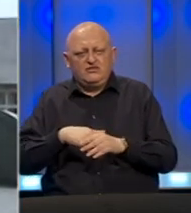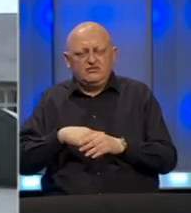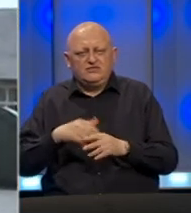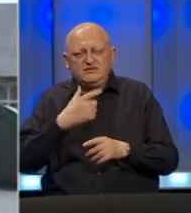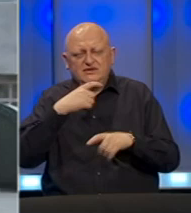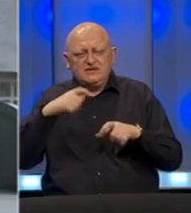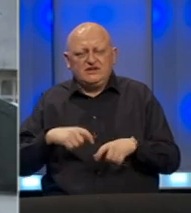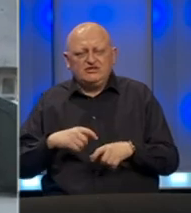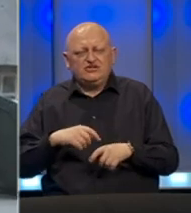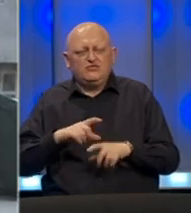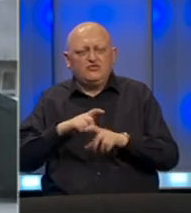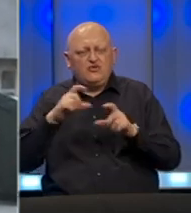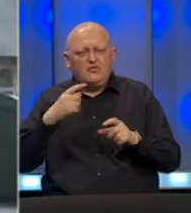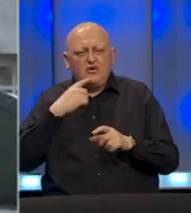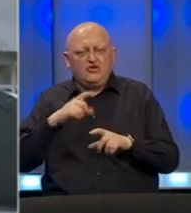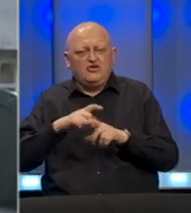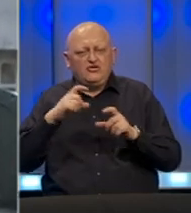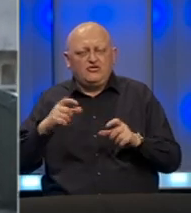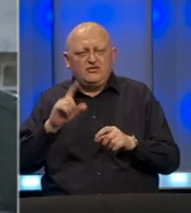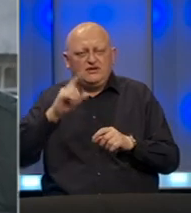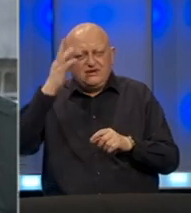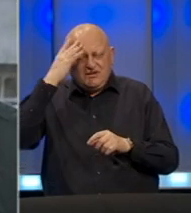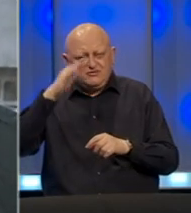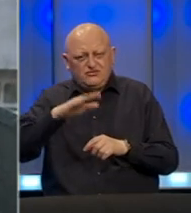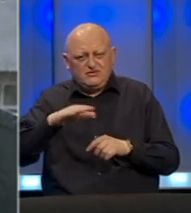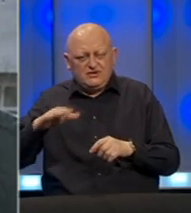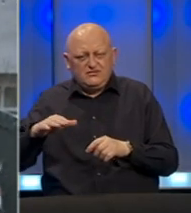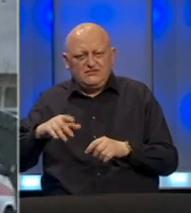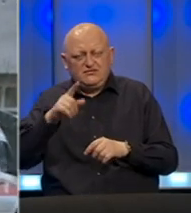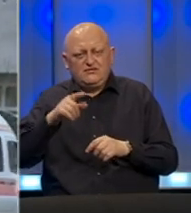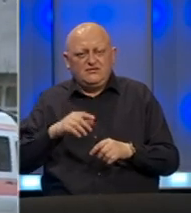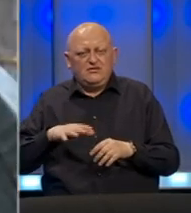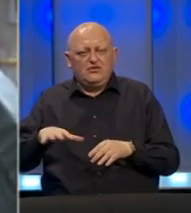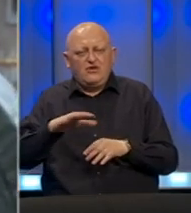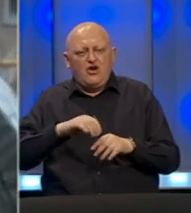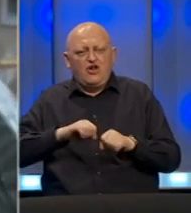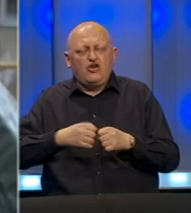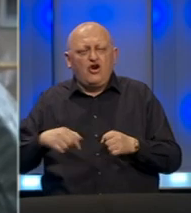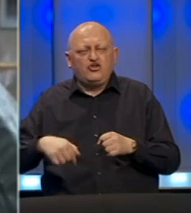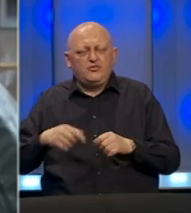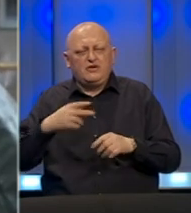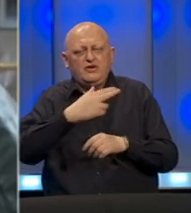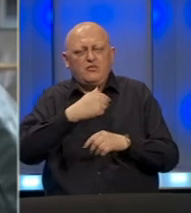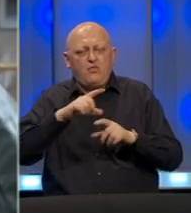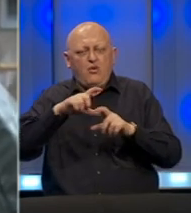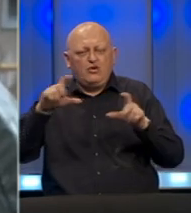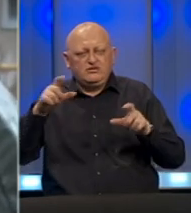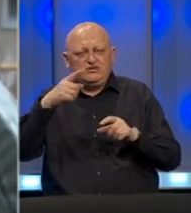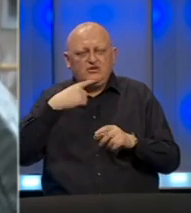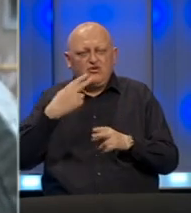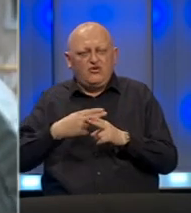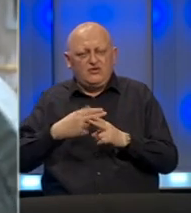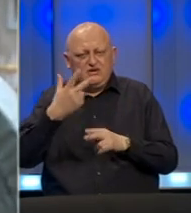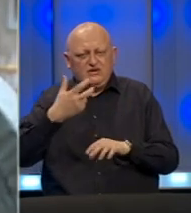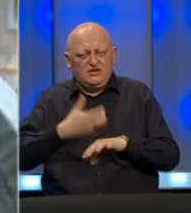staračkim domovima kao i u domovima za nezbrinutu djecu. Na odjelu ortopedije sveučilišne i kliničke bolnice na kojem su zaražena